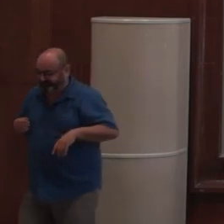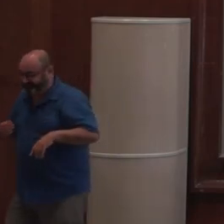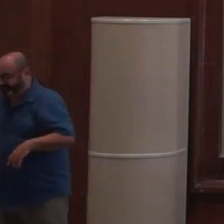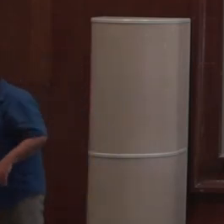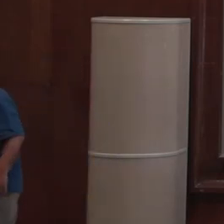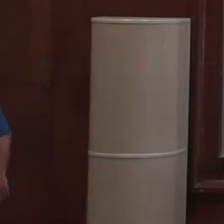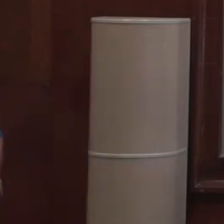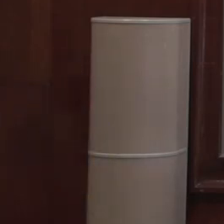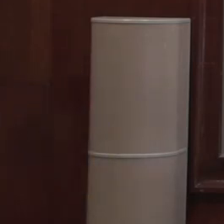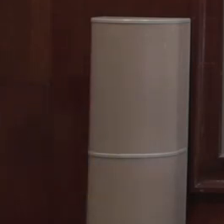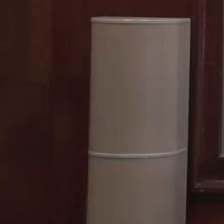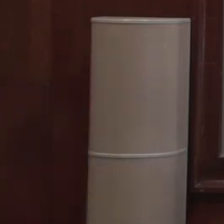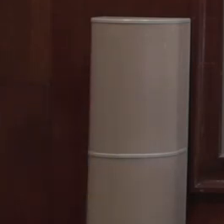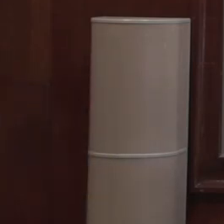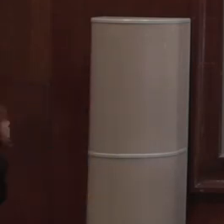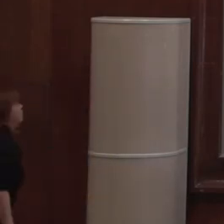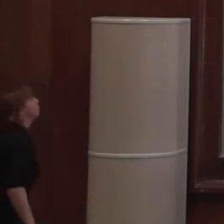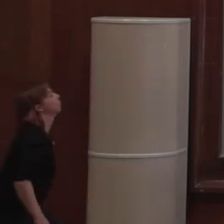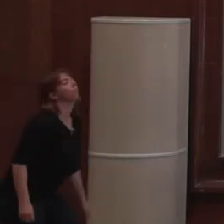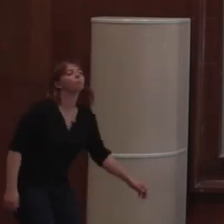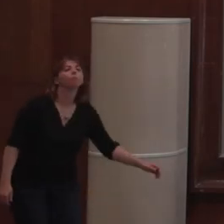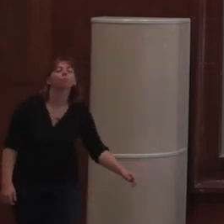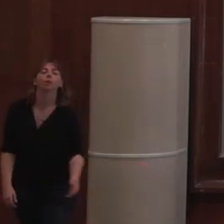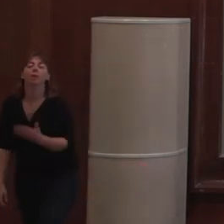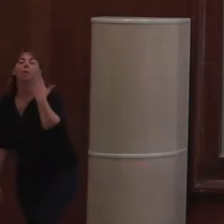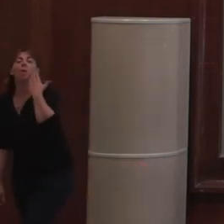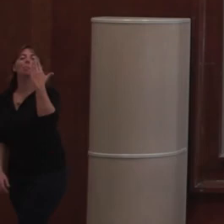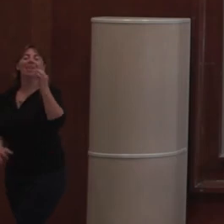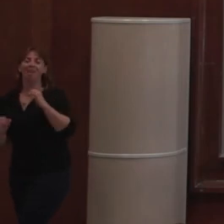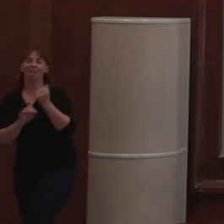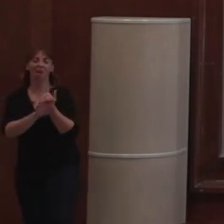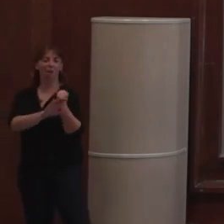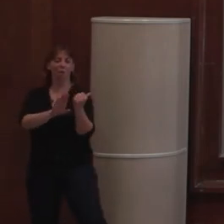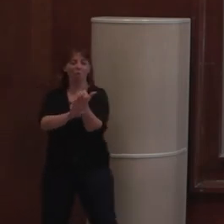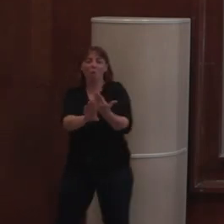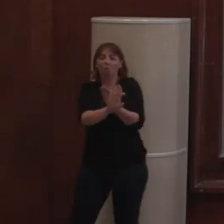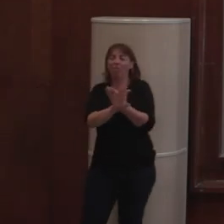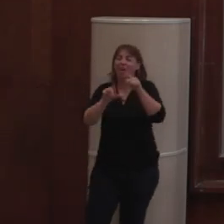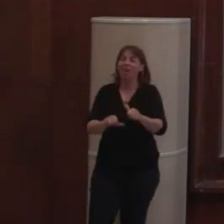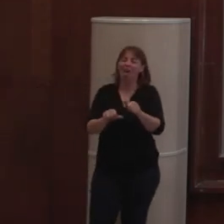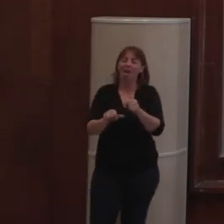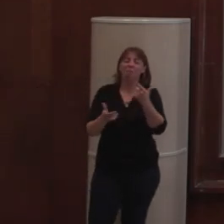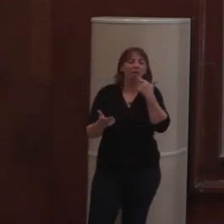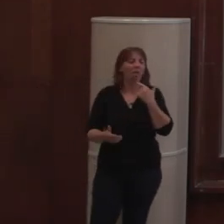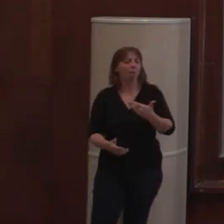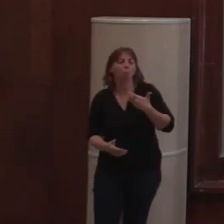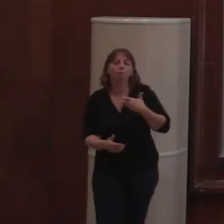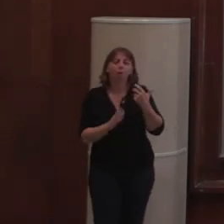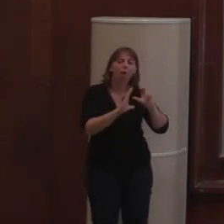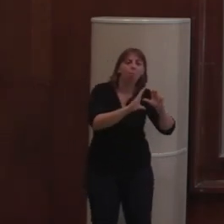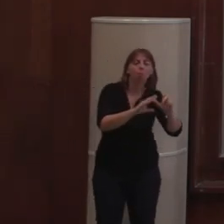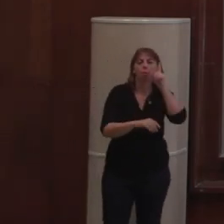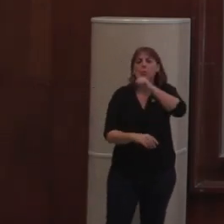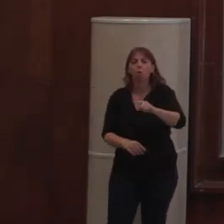Pourquoi on irait chercher Plon en back-end ? Quel est l'intérêt à ce moment-là de faire du Plon ? Pourquoi pas utiliser Django REST